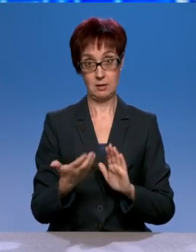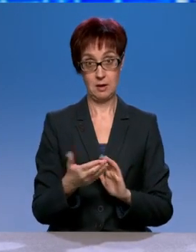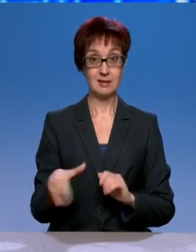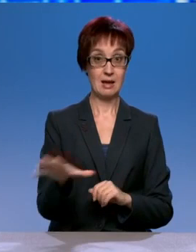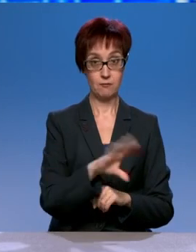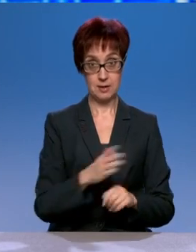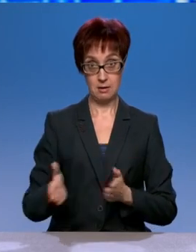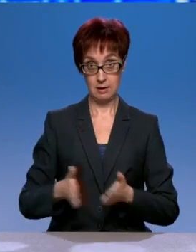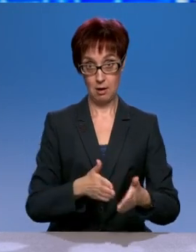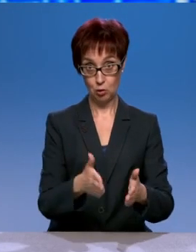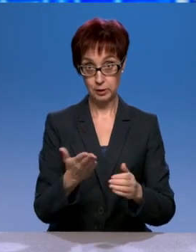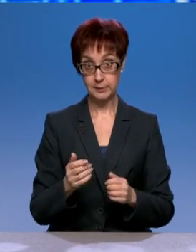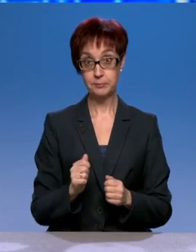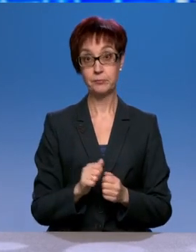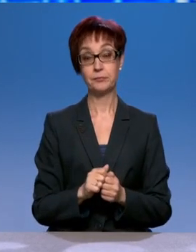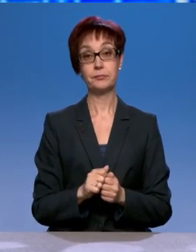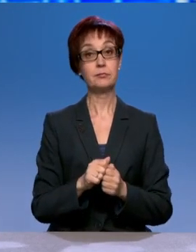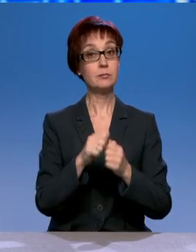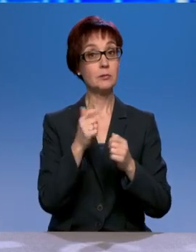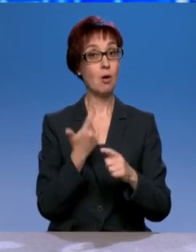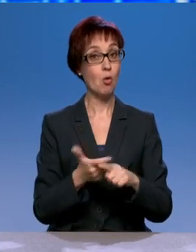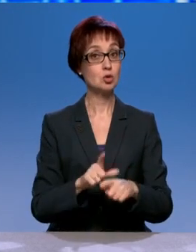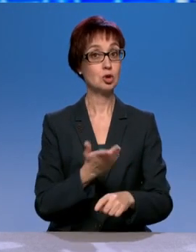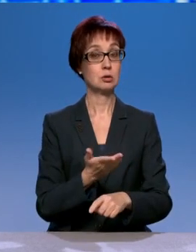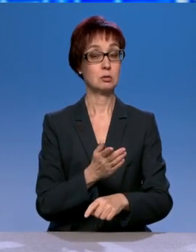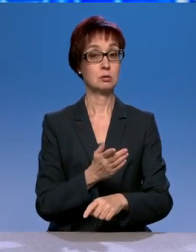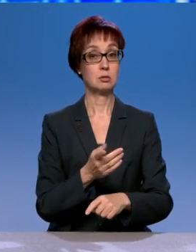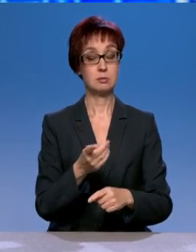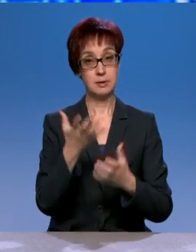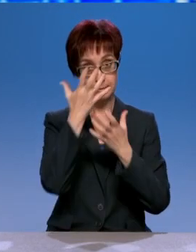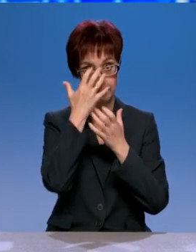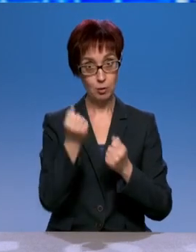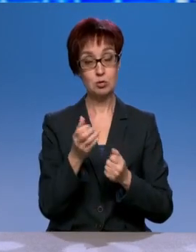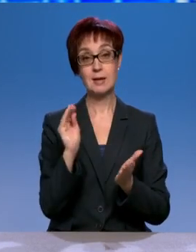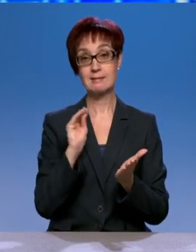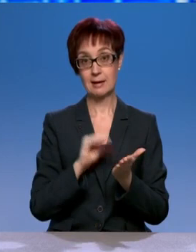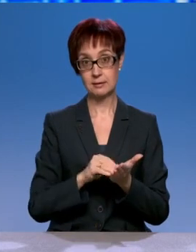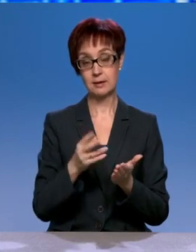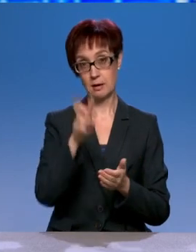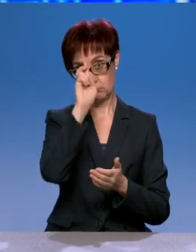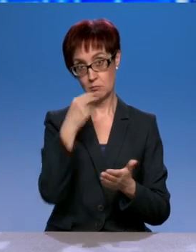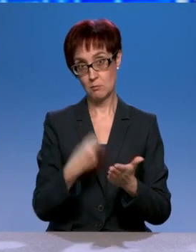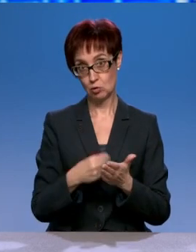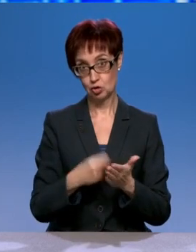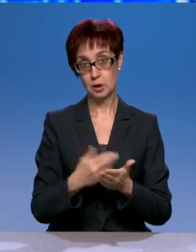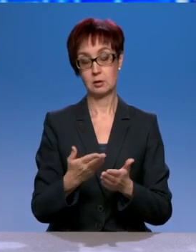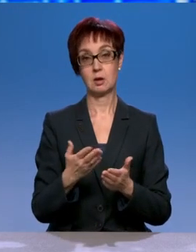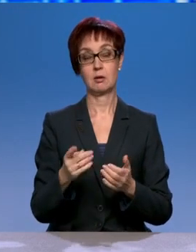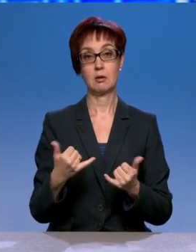строительстве. Это очень мощная и серьезная статья бюджета. содержание, строительство. Да, частично